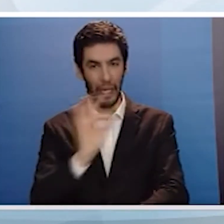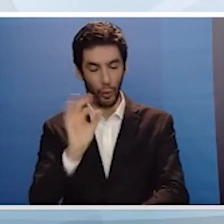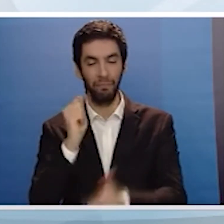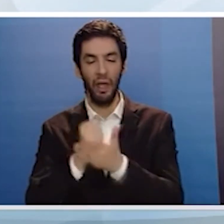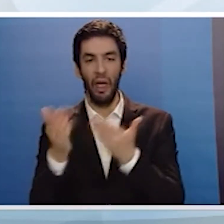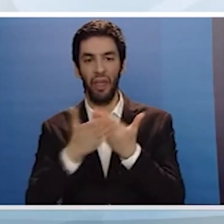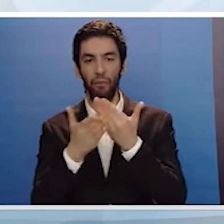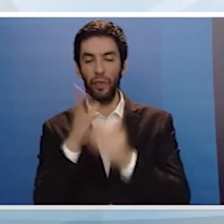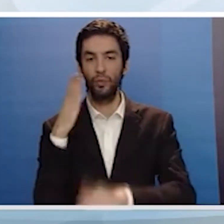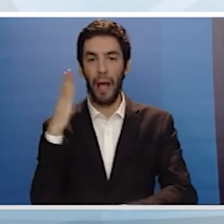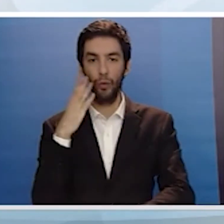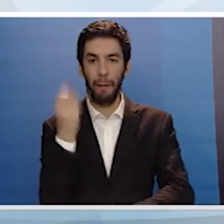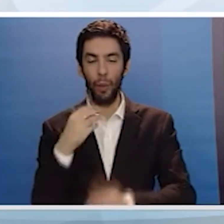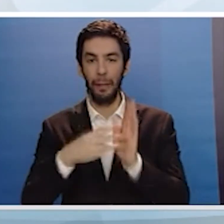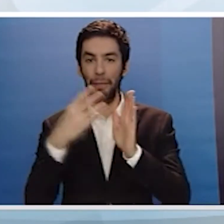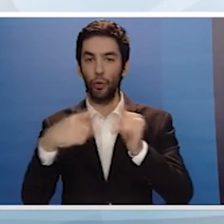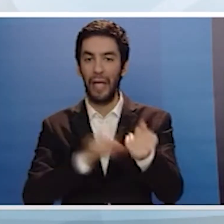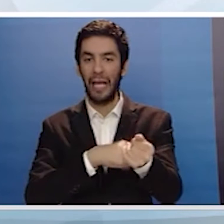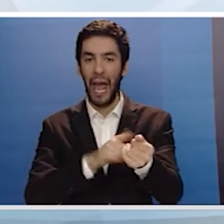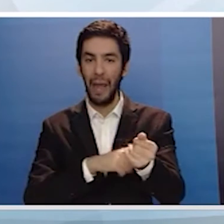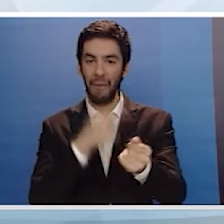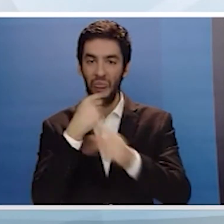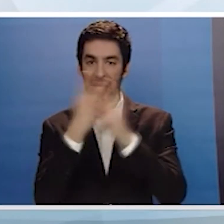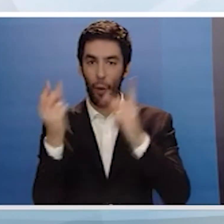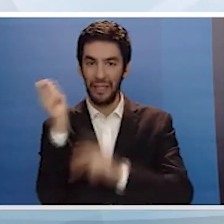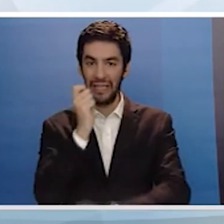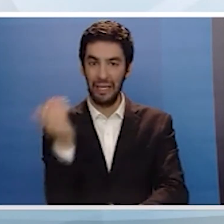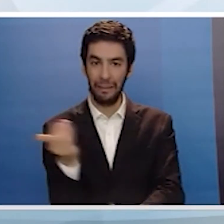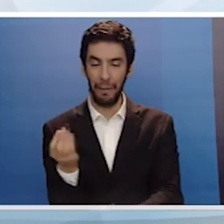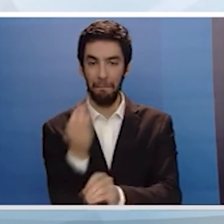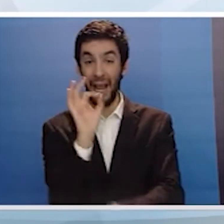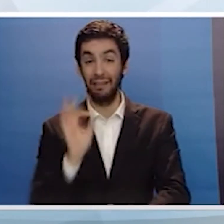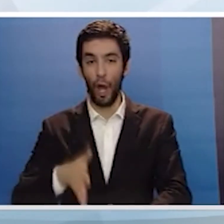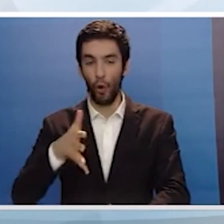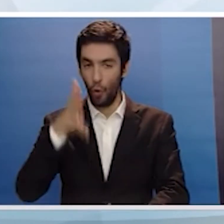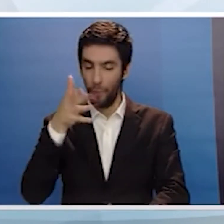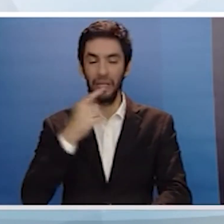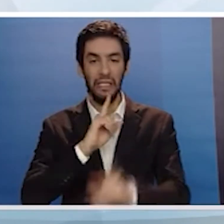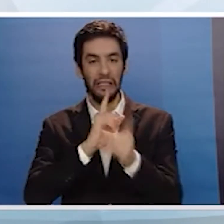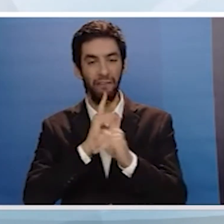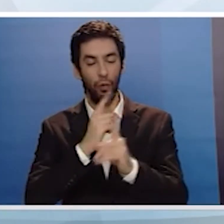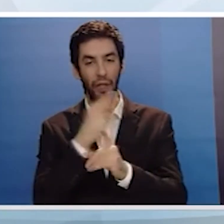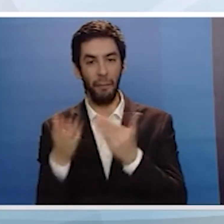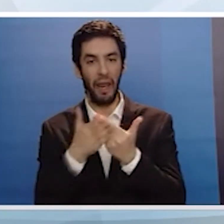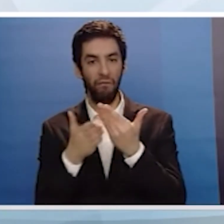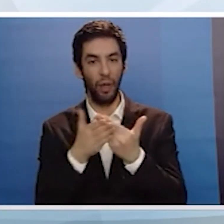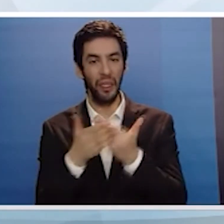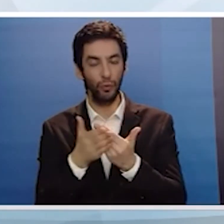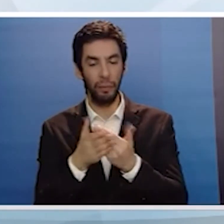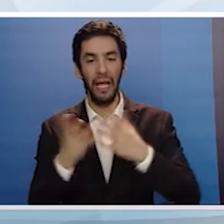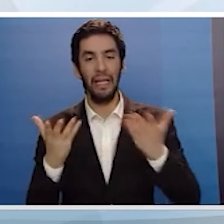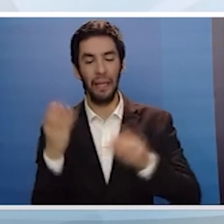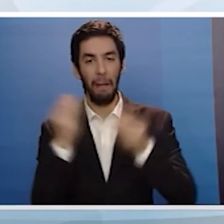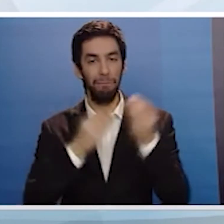μητέρες για τη φύλαξη των παιδιών τους σε ευρεφονηπιακούς σταθμούς Να ετοιμαστεί πρόγραμμα αντιμετώπισης της υπογεννητικότητας που μετά το